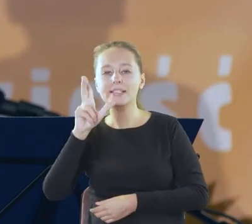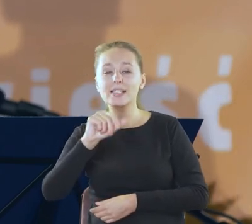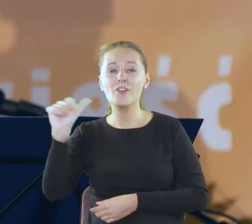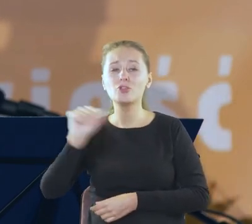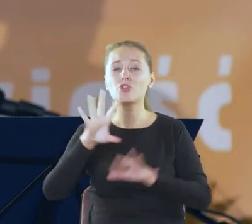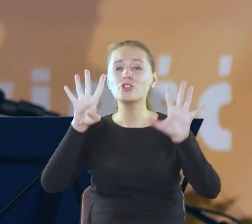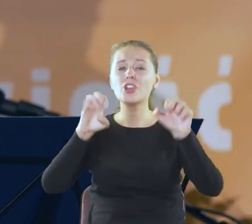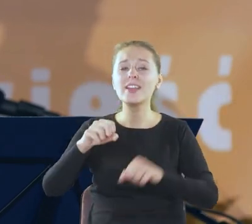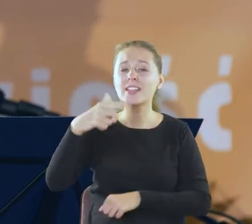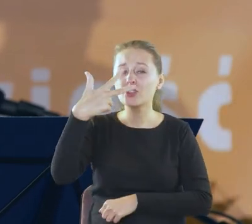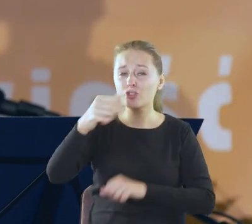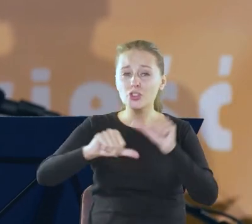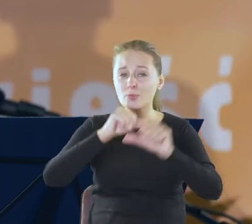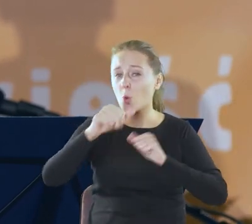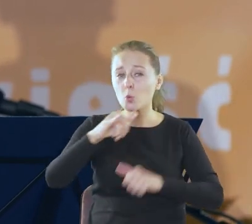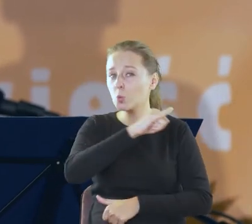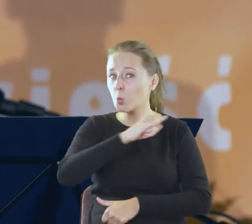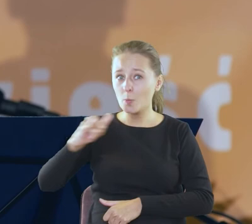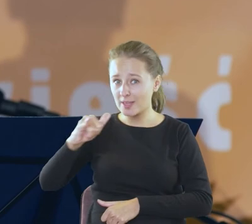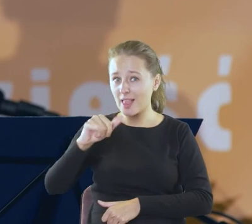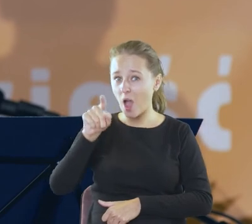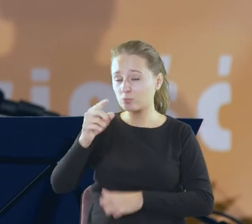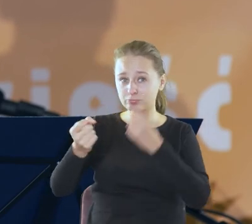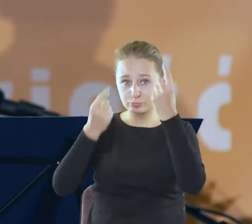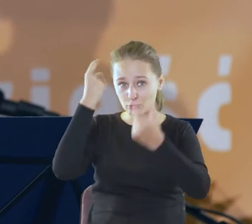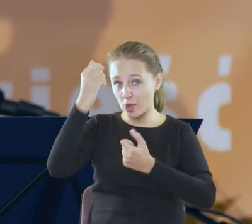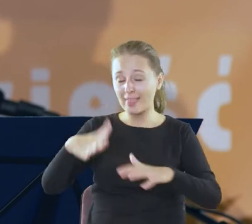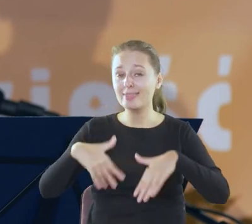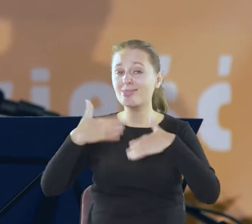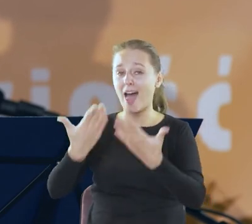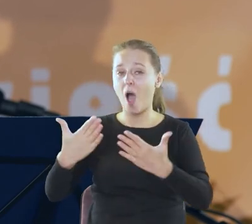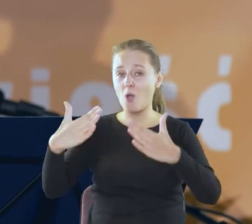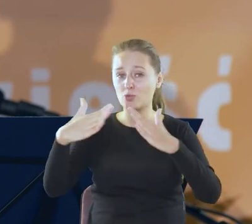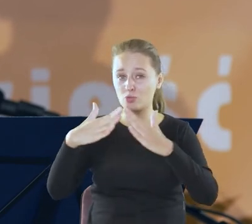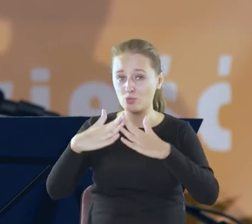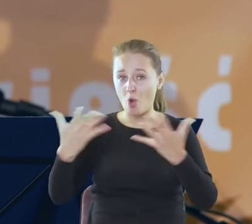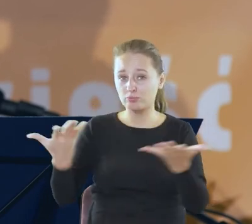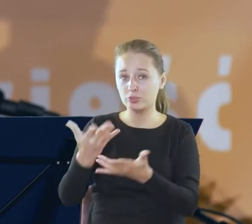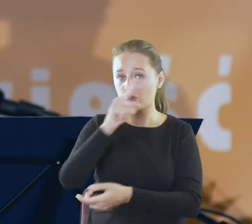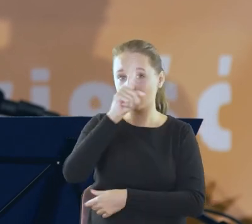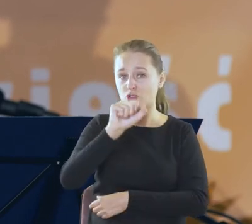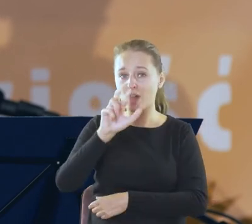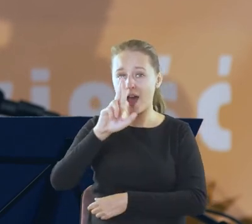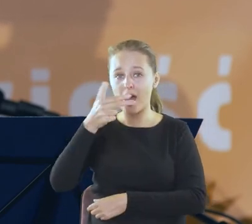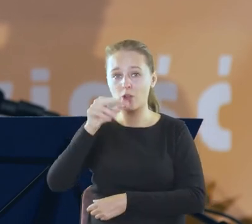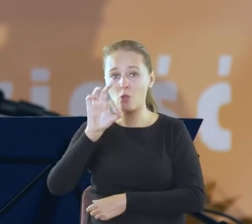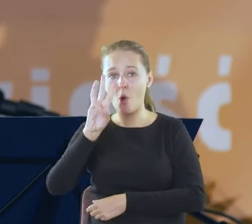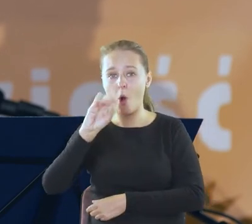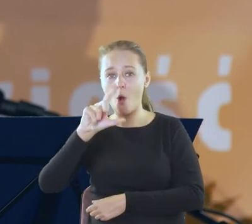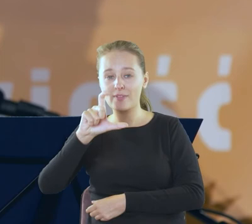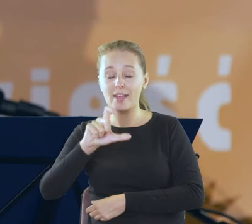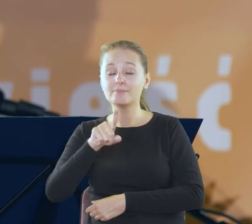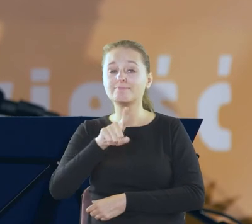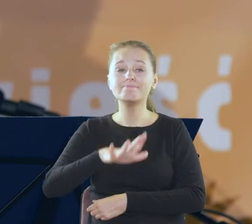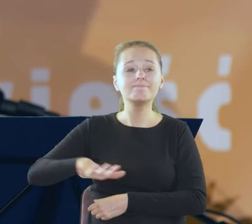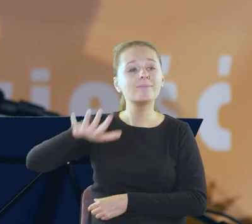jubileusz 25-lecia jej twórczości tenże dom jej ofiarował w Żarnowcu na podwórzu tego